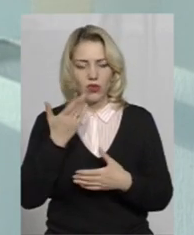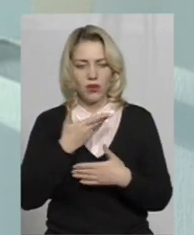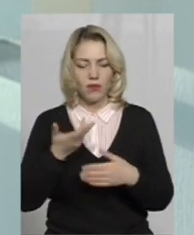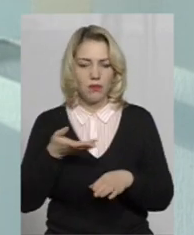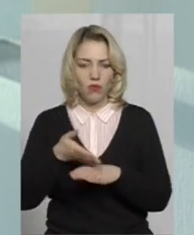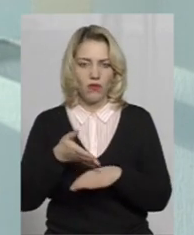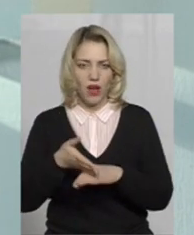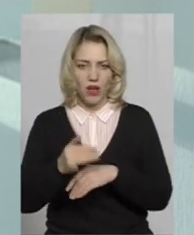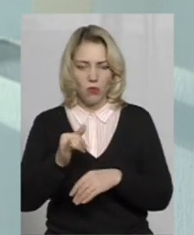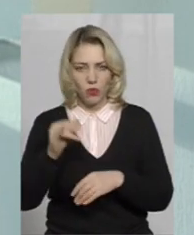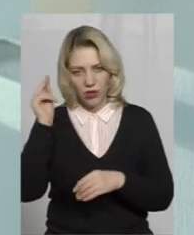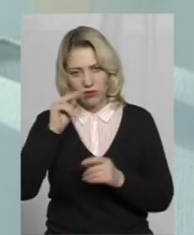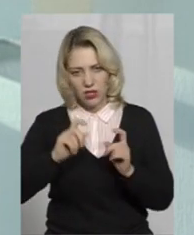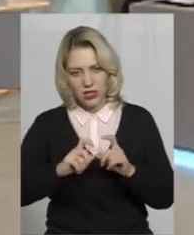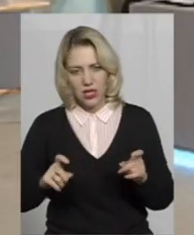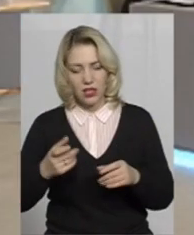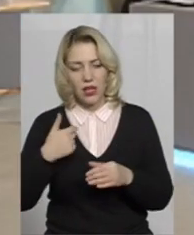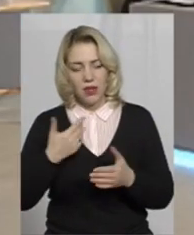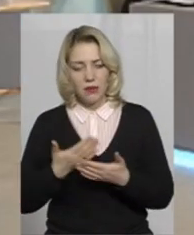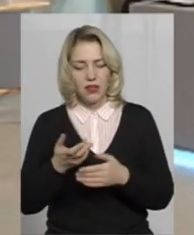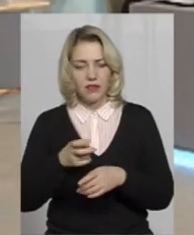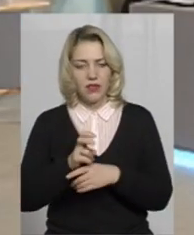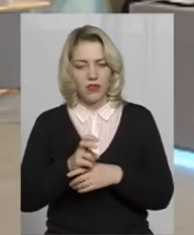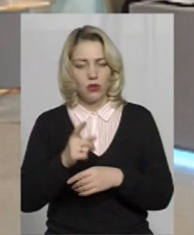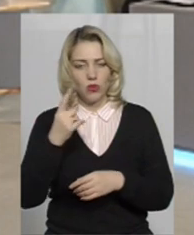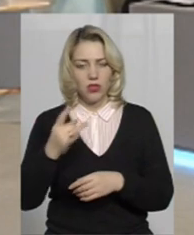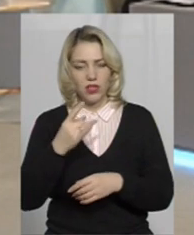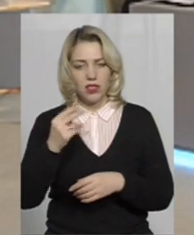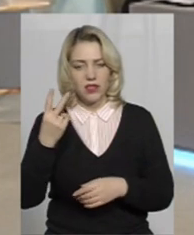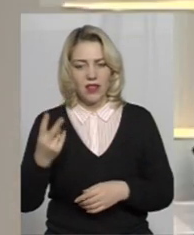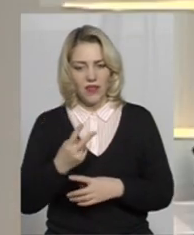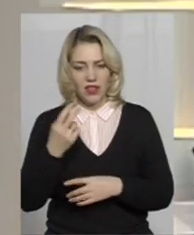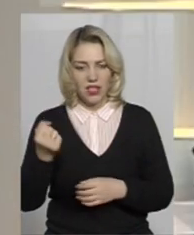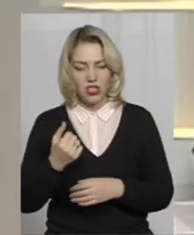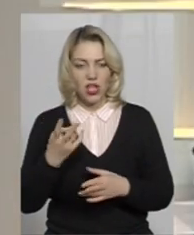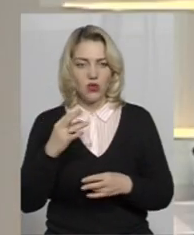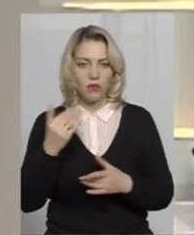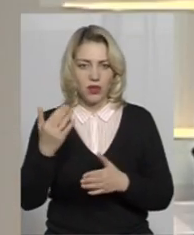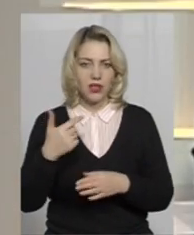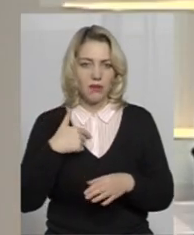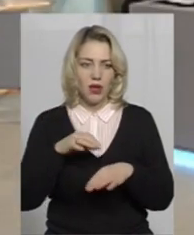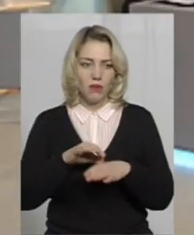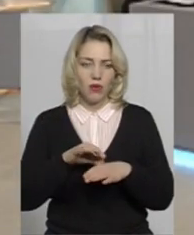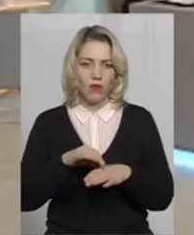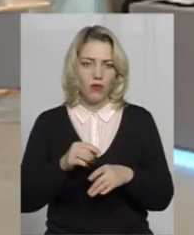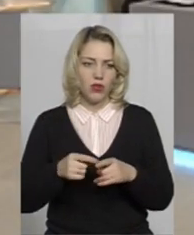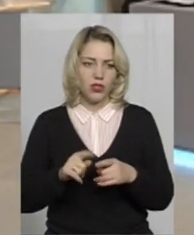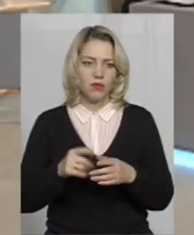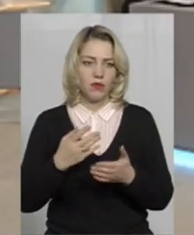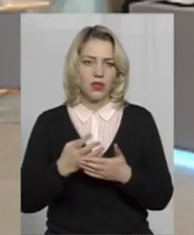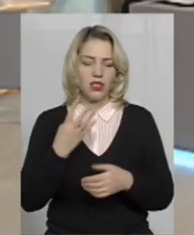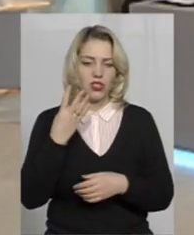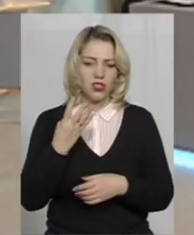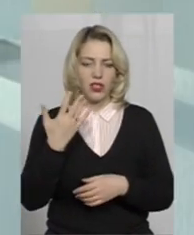в навчальному закладі. Ми хоч і відвідуємо, наприклад, один раз там на два тижні навчальний заклад, але ми там проводимо цілий день, це 4